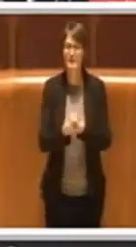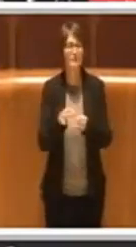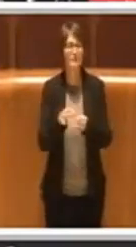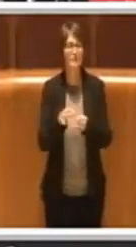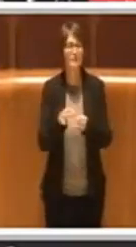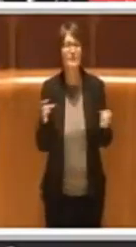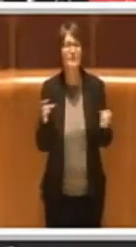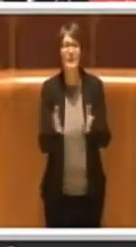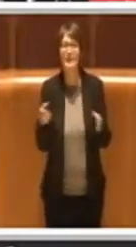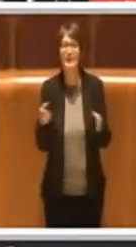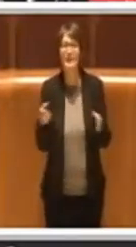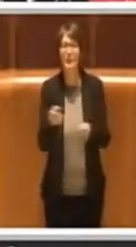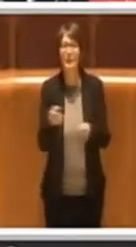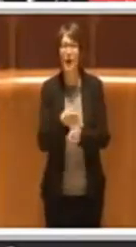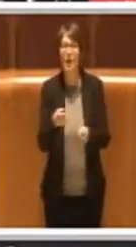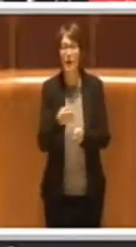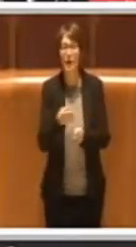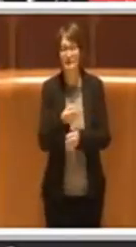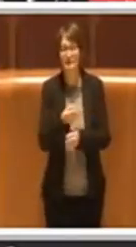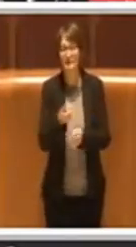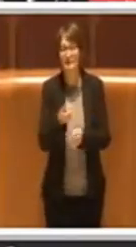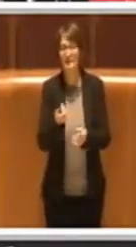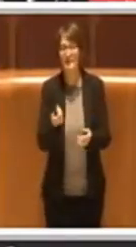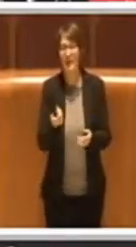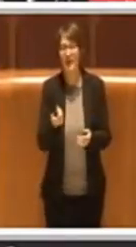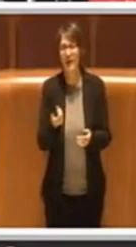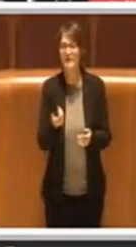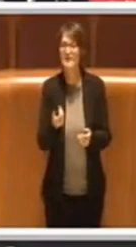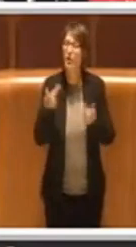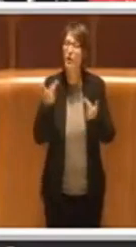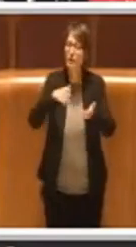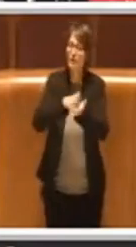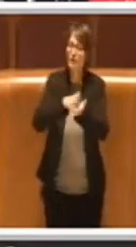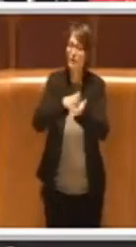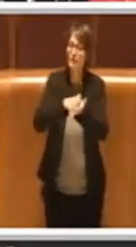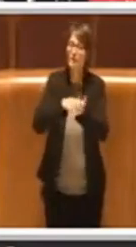celebrare l'arte e l'opera del maestro Proietti,